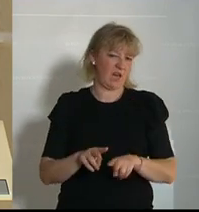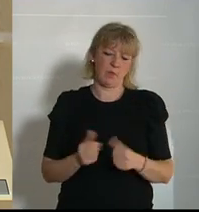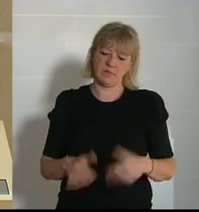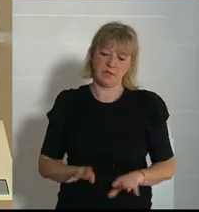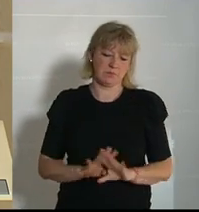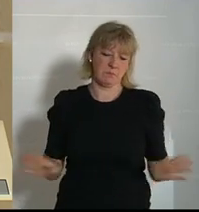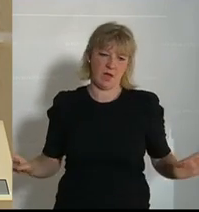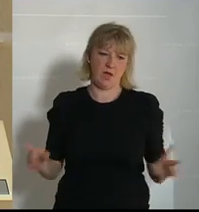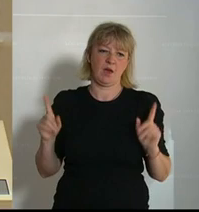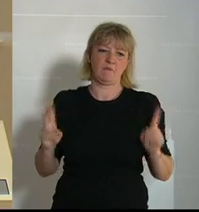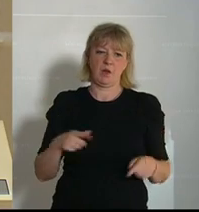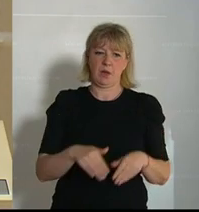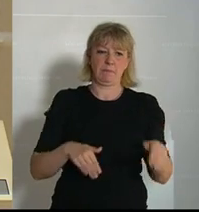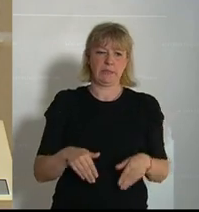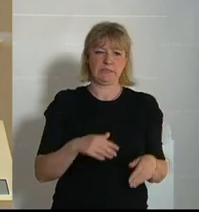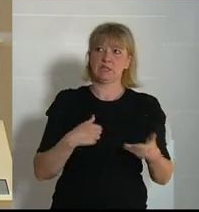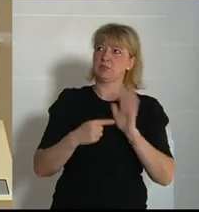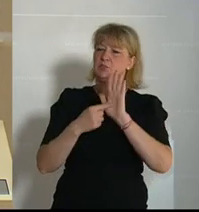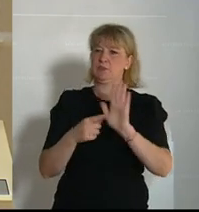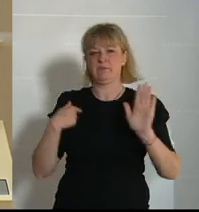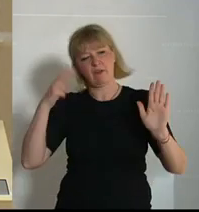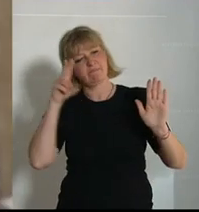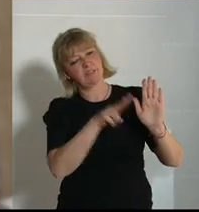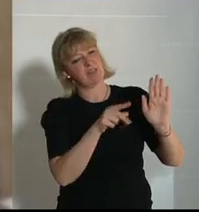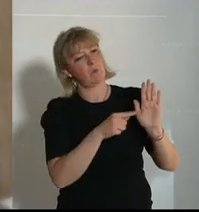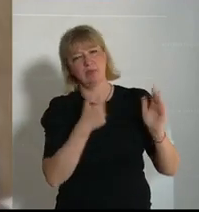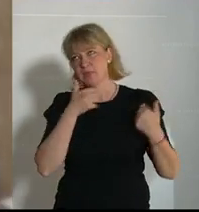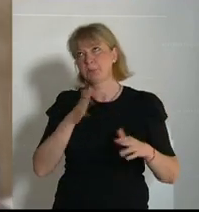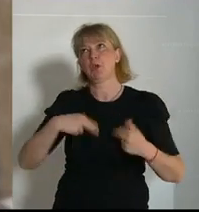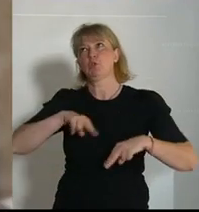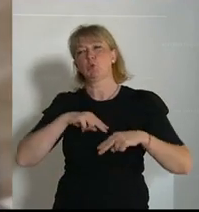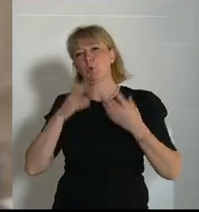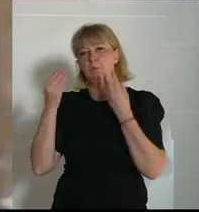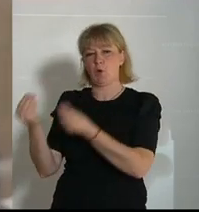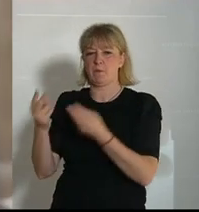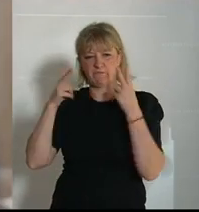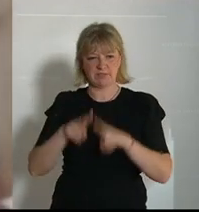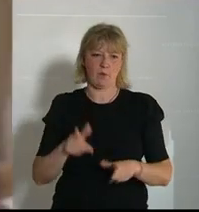denen Sie als Ministerin vorstellen, das verlorene Vertrauen werden Sie leider nicht mehr zurückbekommen.